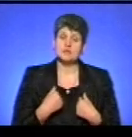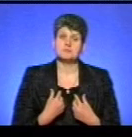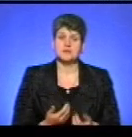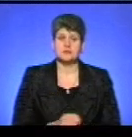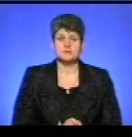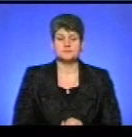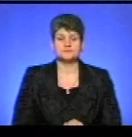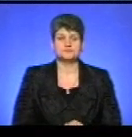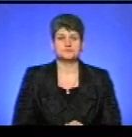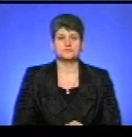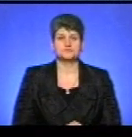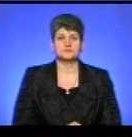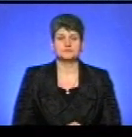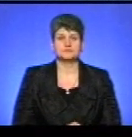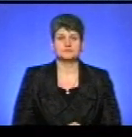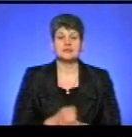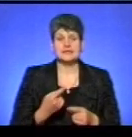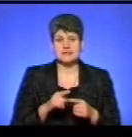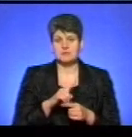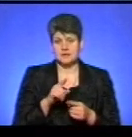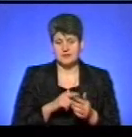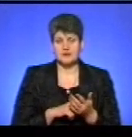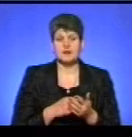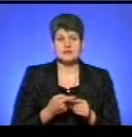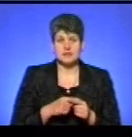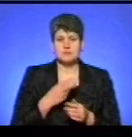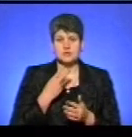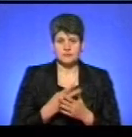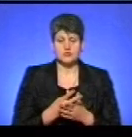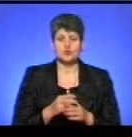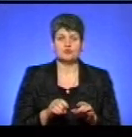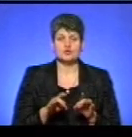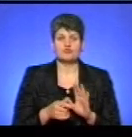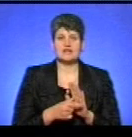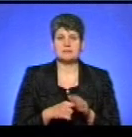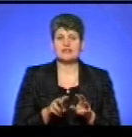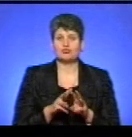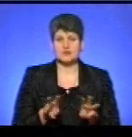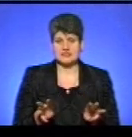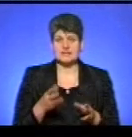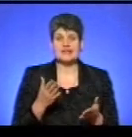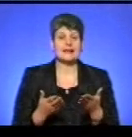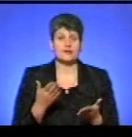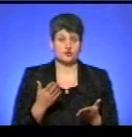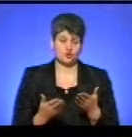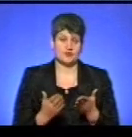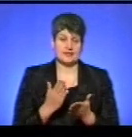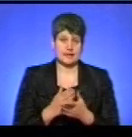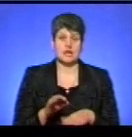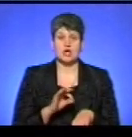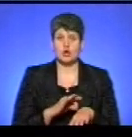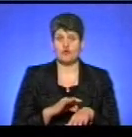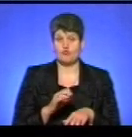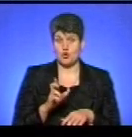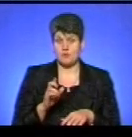Зрозуміло. Даю відповідь на це питання. Це також передбачено постановою Кабинету Міністрів. Якщо є хвороба